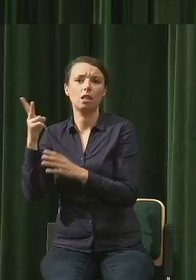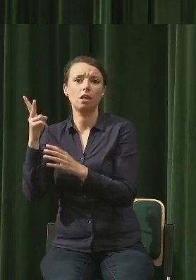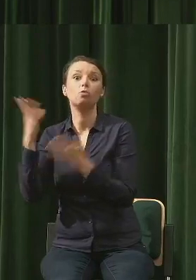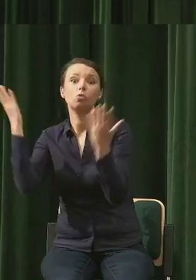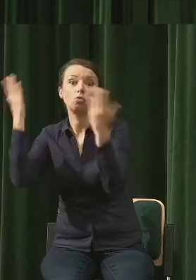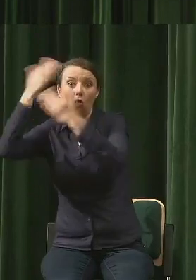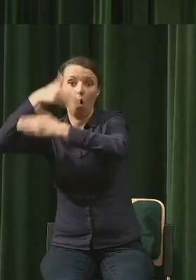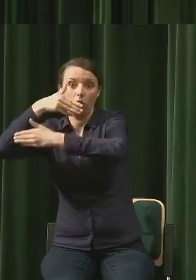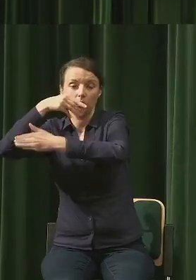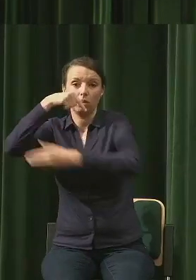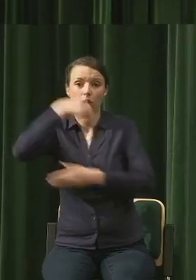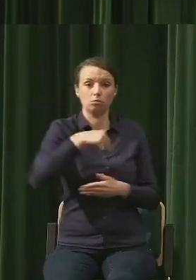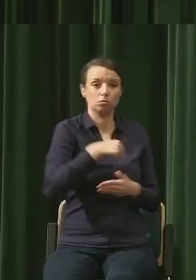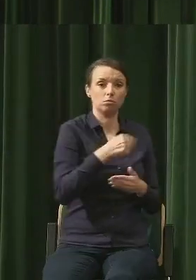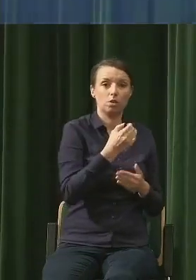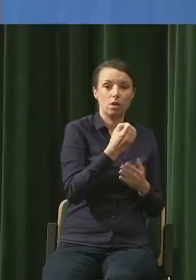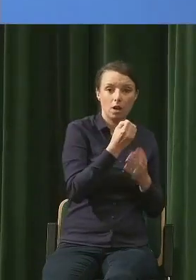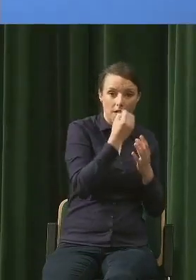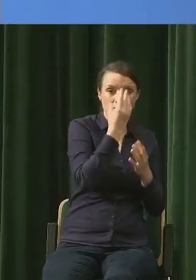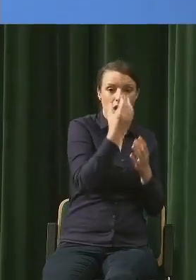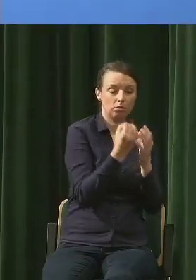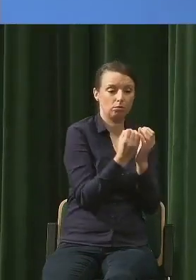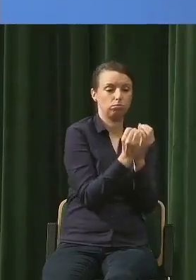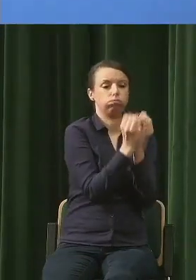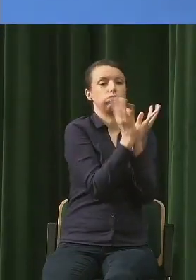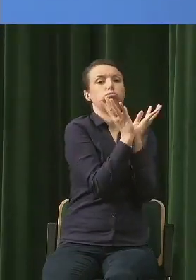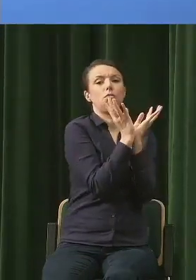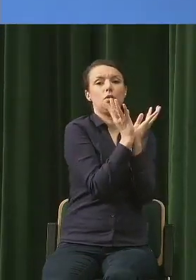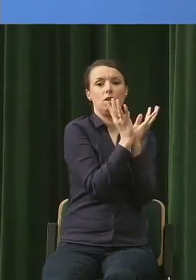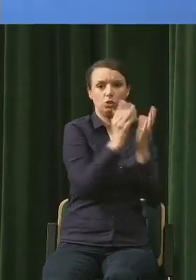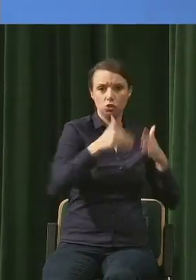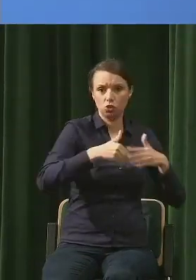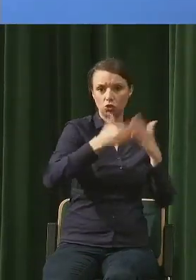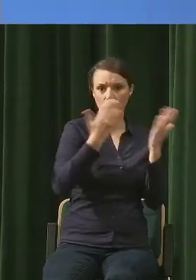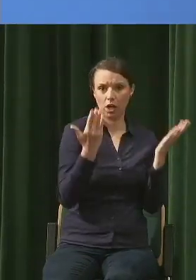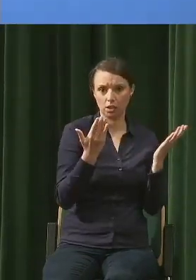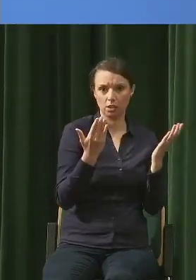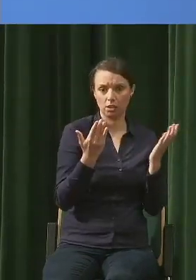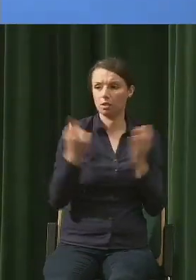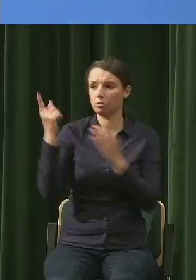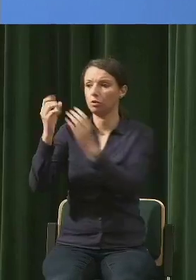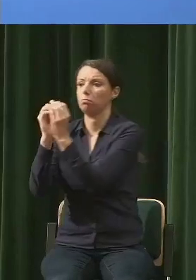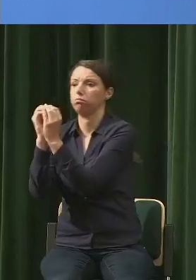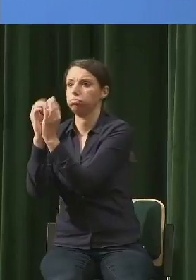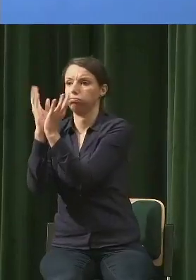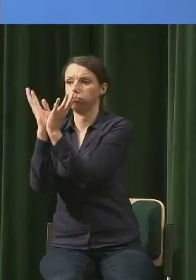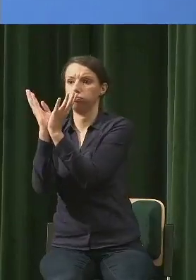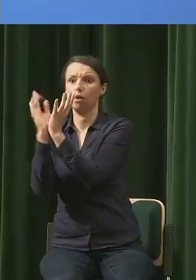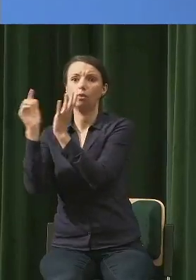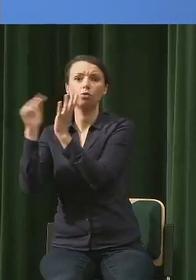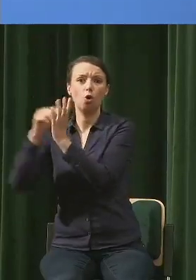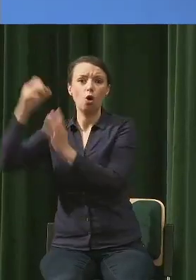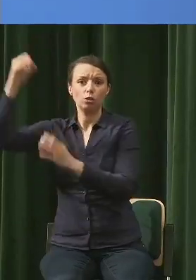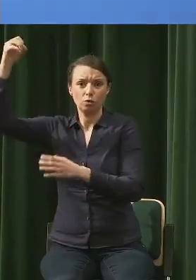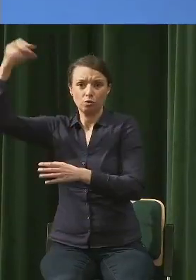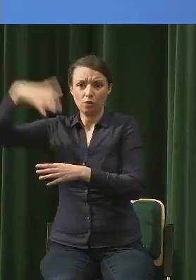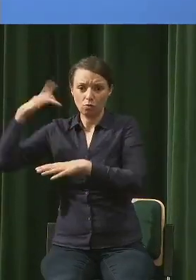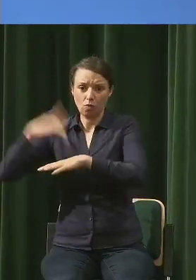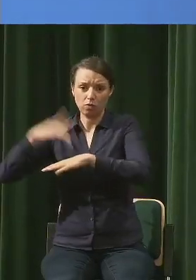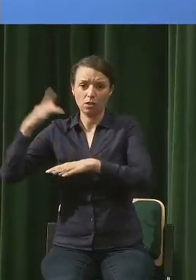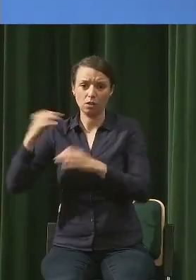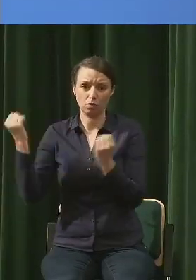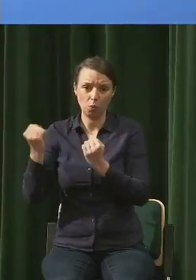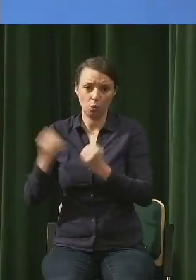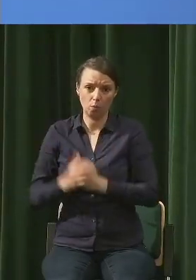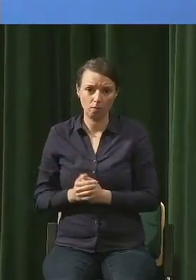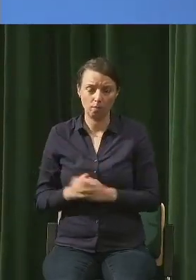i aparaty szparkowe są wrażliwe na światło i w związku z tym wokół tych wielkich aglomeracji,